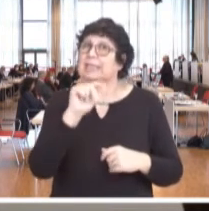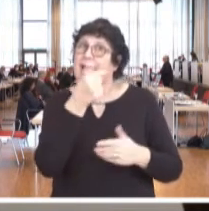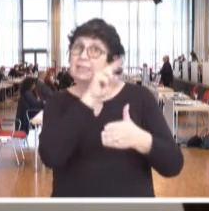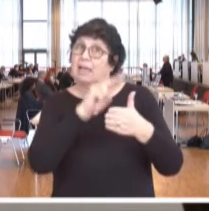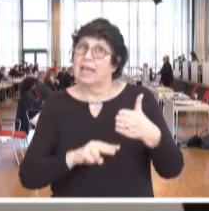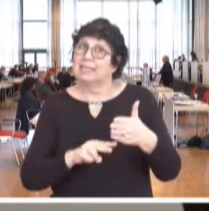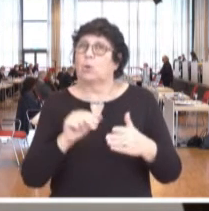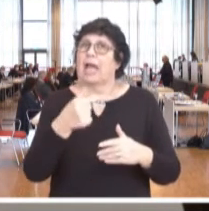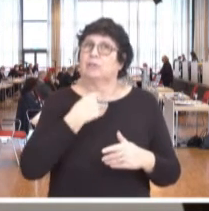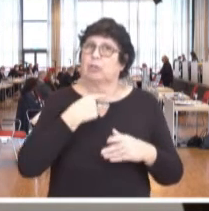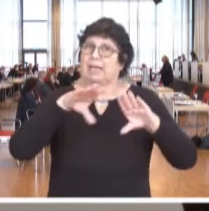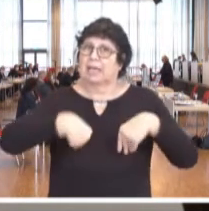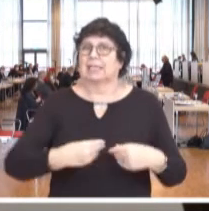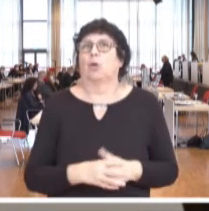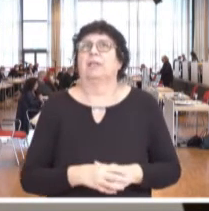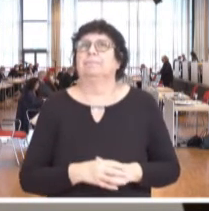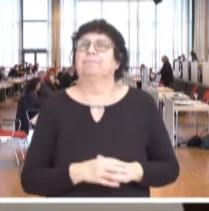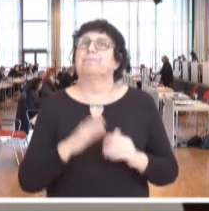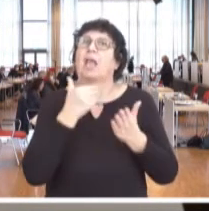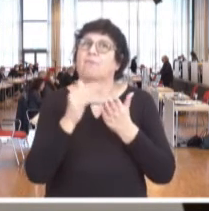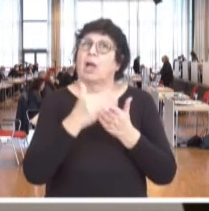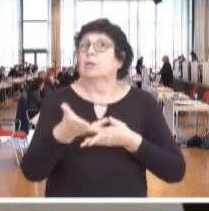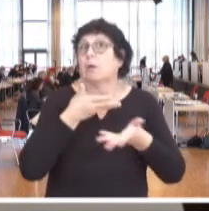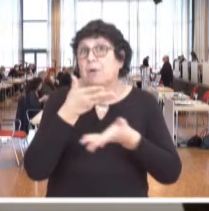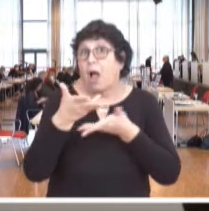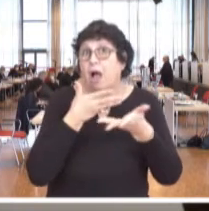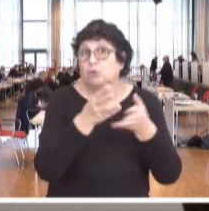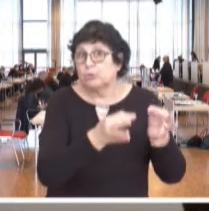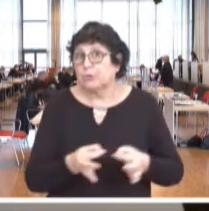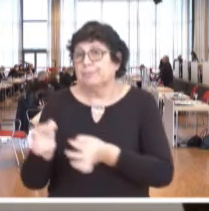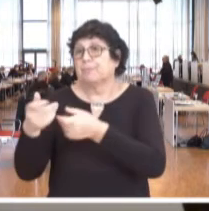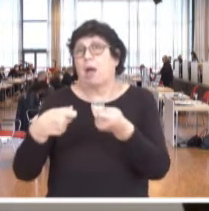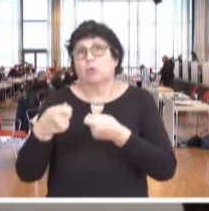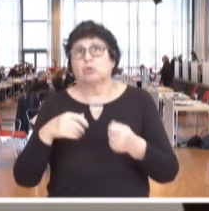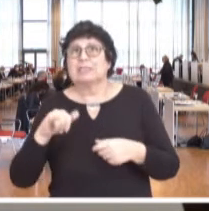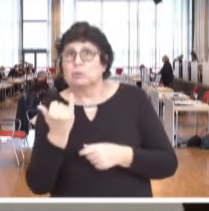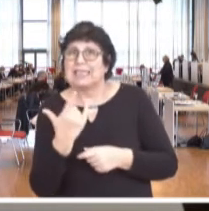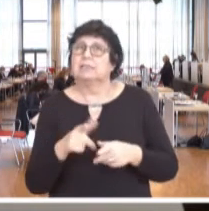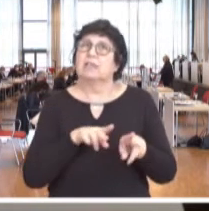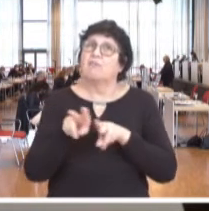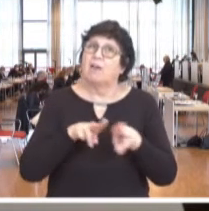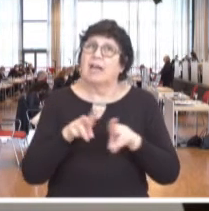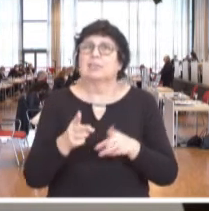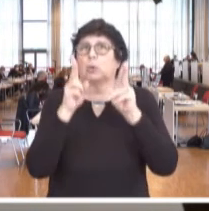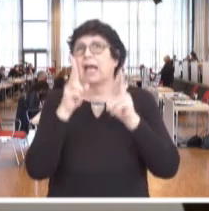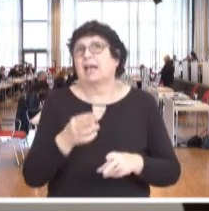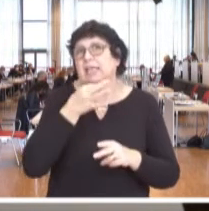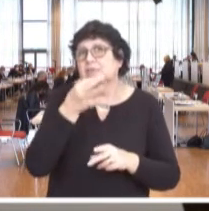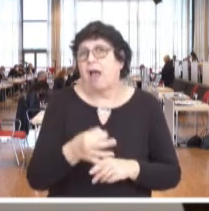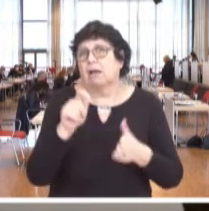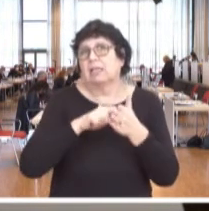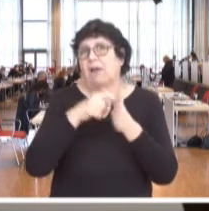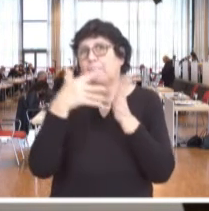erster Lesung einstimmig angenommen und zur weiteren Beratung an den Ausschuss für Justiz, Verfassung und Rechtsfragen sowie